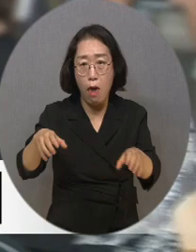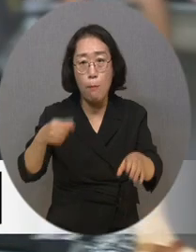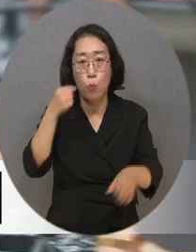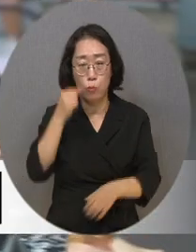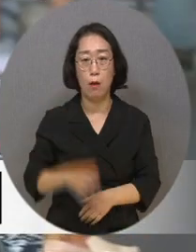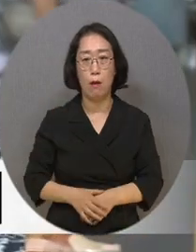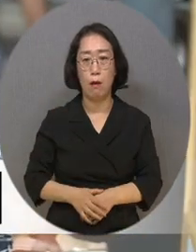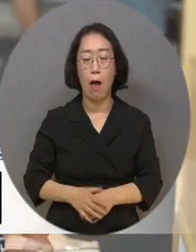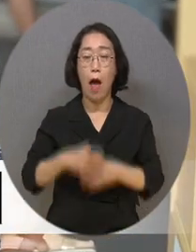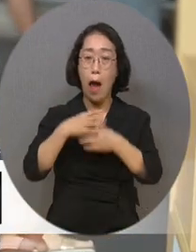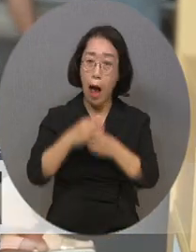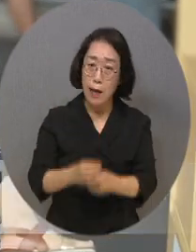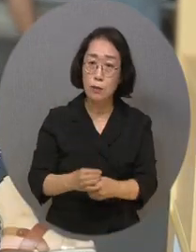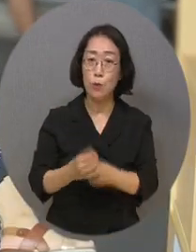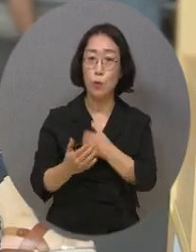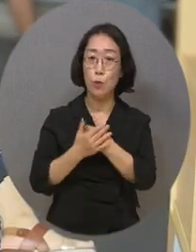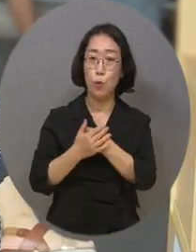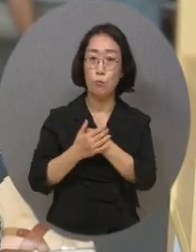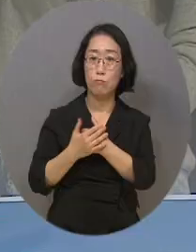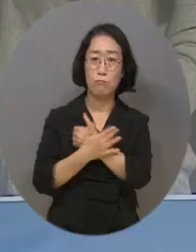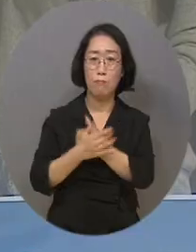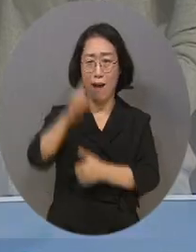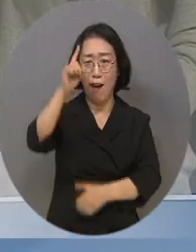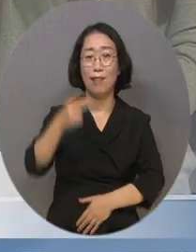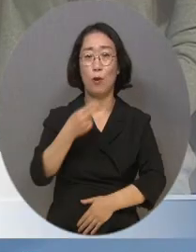고정설비 등 안전장치도 없었습니다.